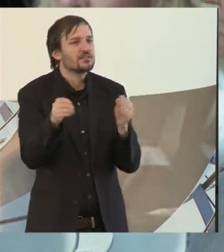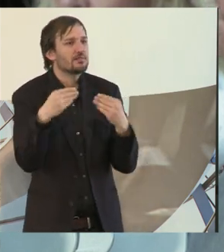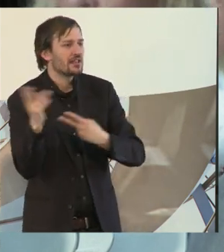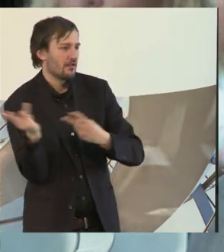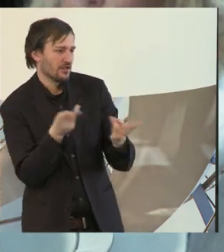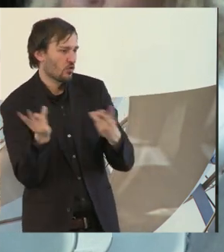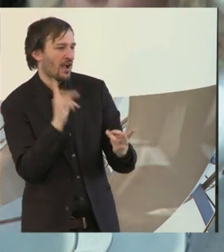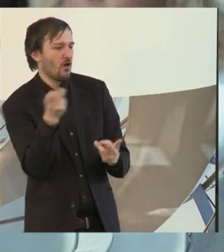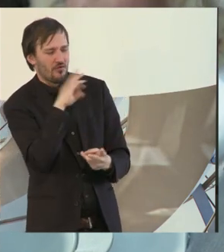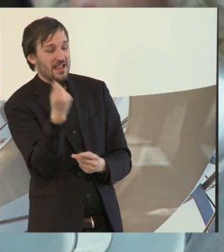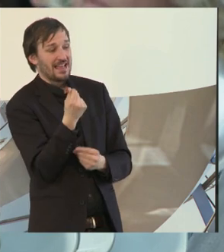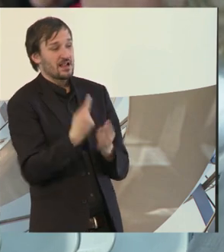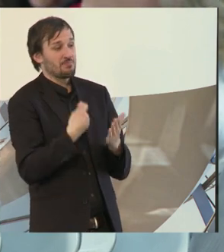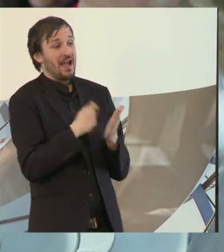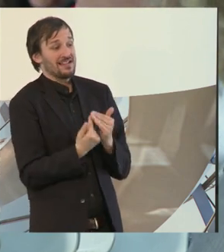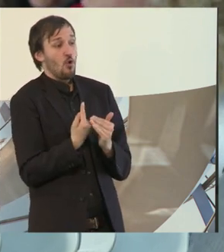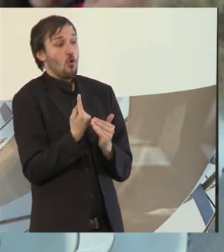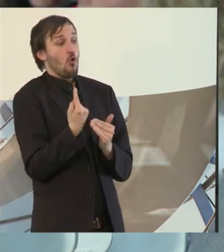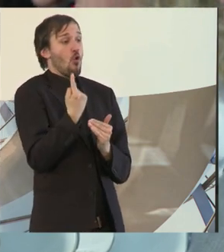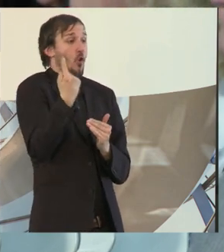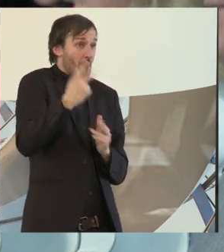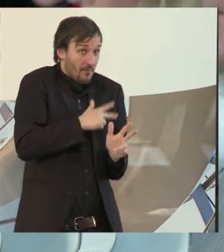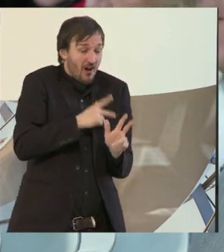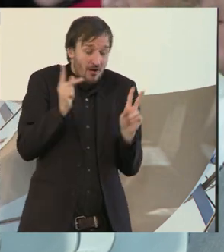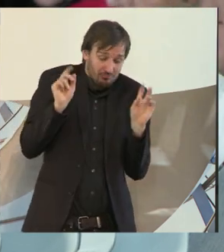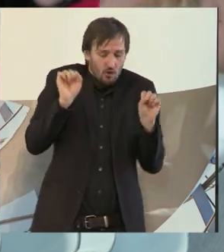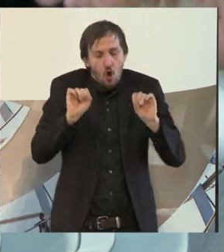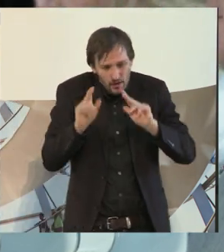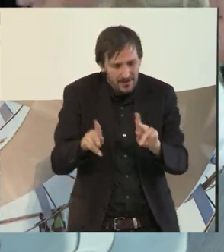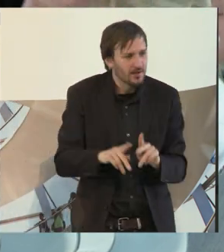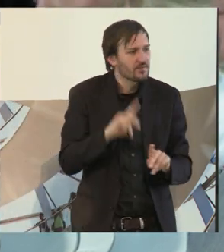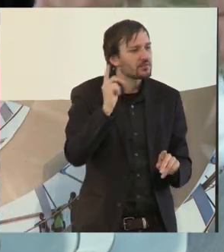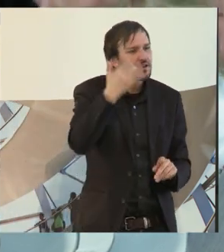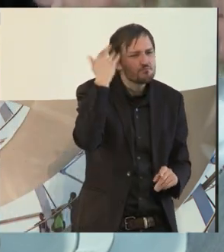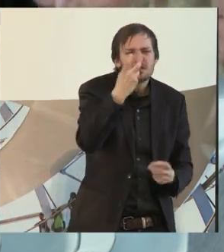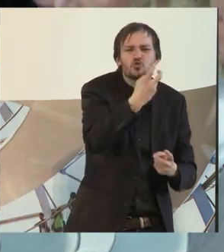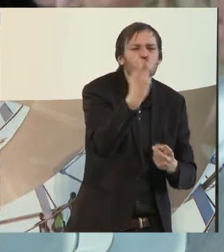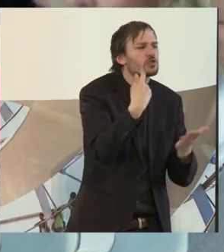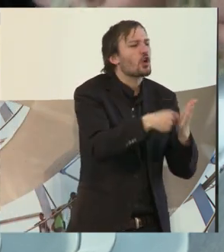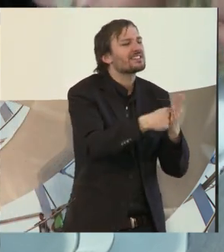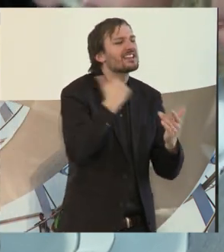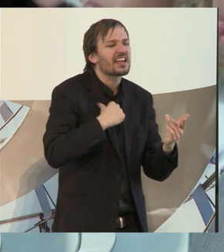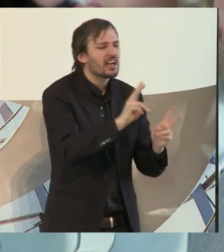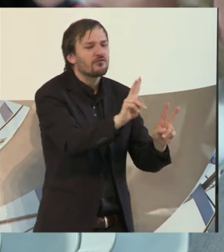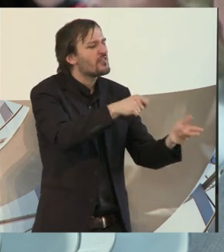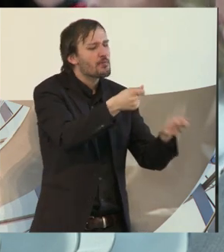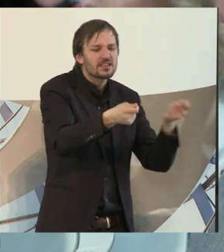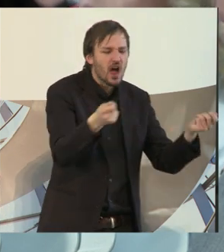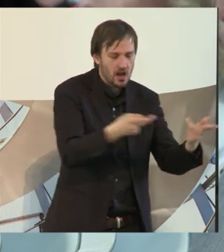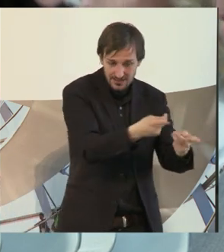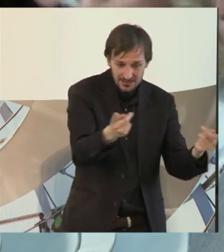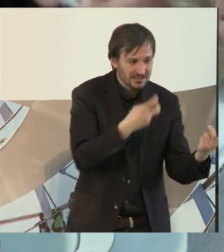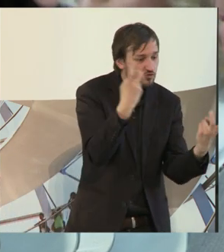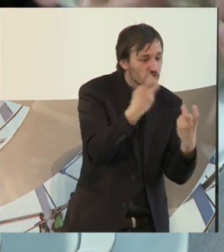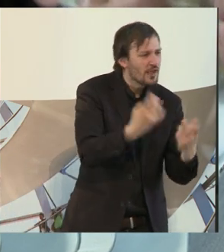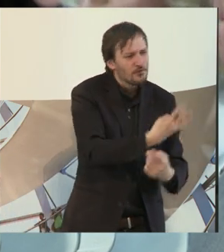an falscher Stelle. Aber gut, dann ging es darum, einen Kostenträger zu finden. Und das war nicht ganz einfach. Das